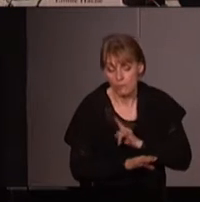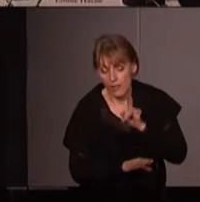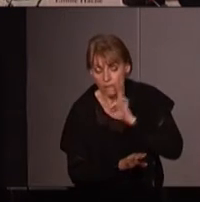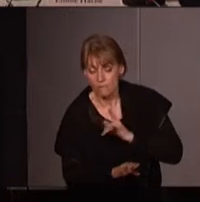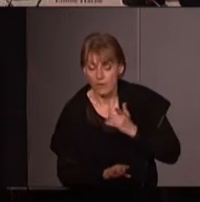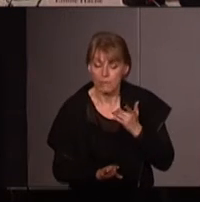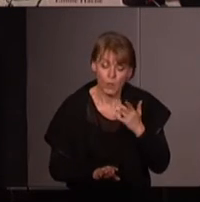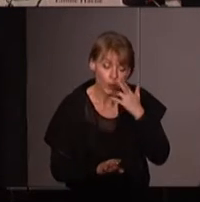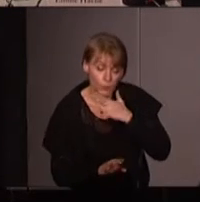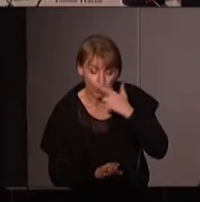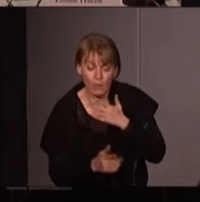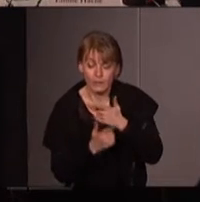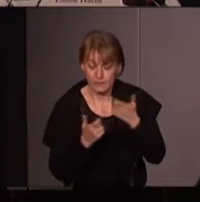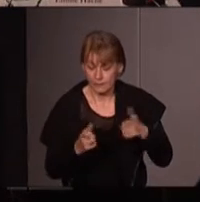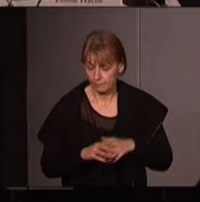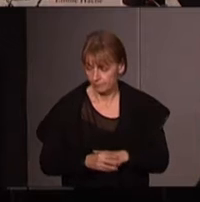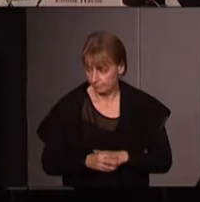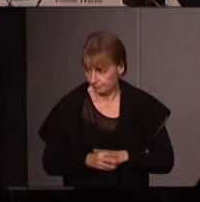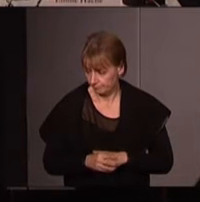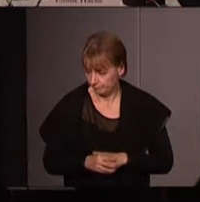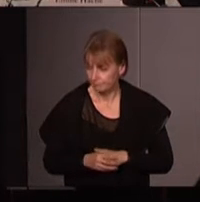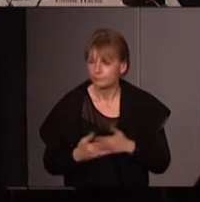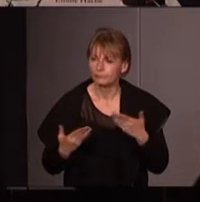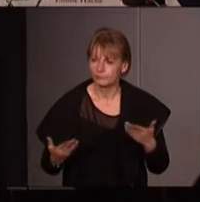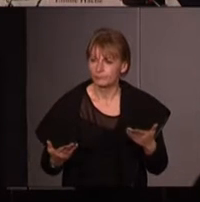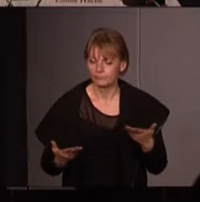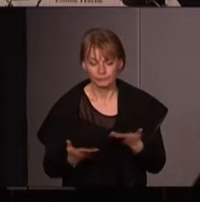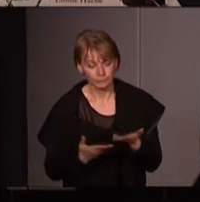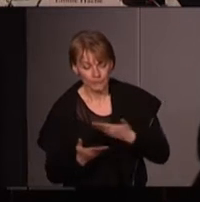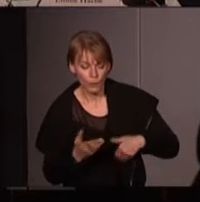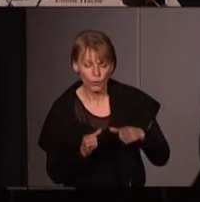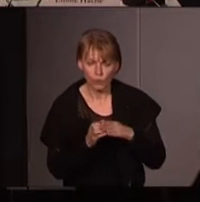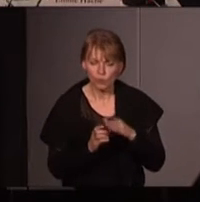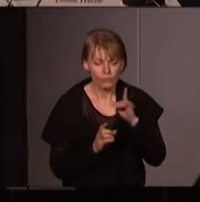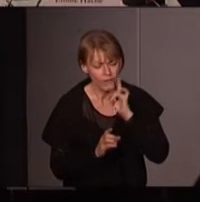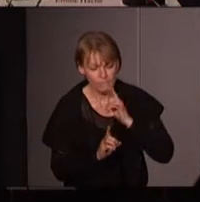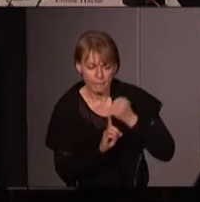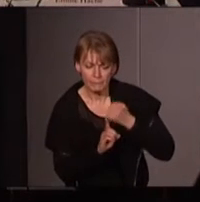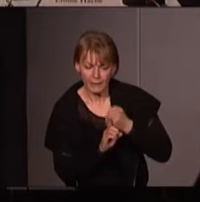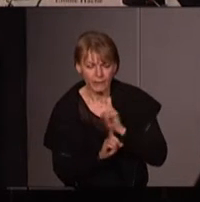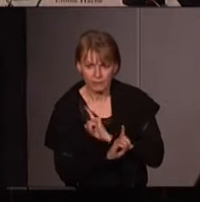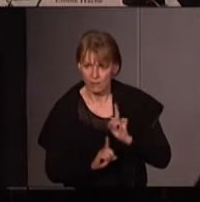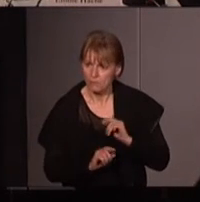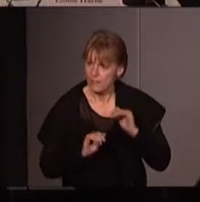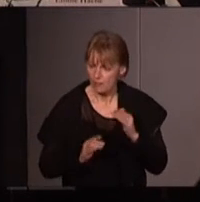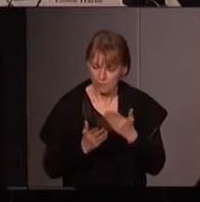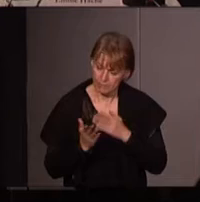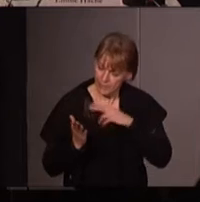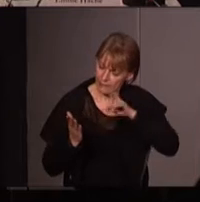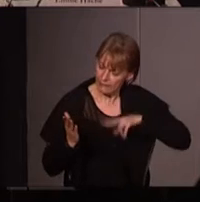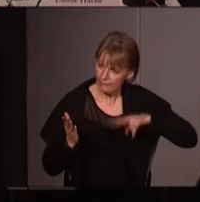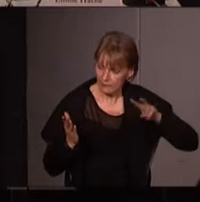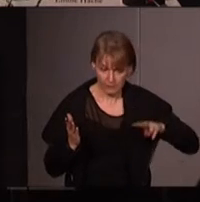voilà or je vous le disais si ce n pas un mouvement féministe pour autant chaque fois que vous allez lire des histoires qui sont absolument